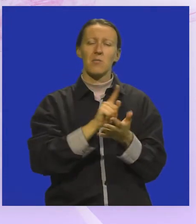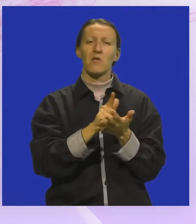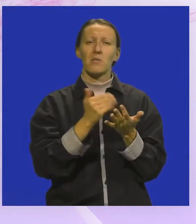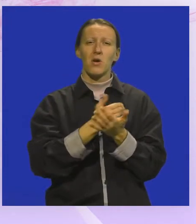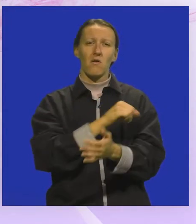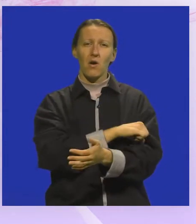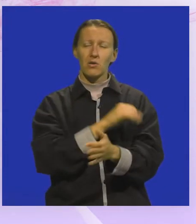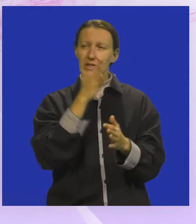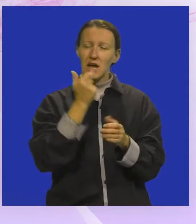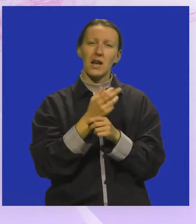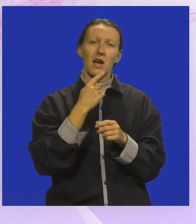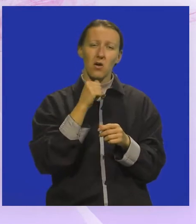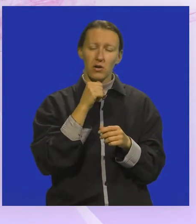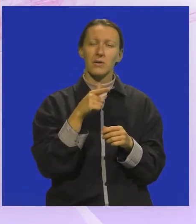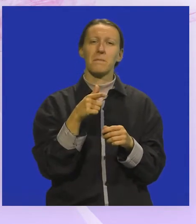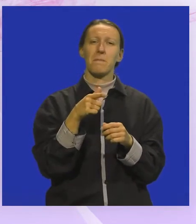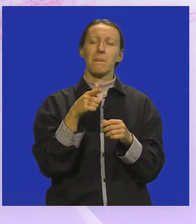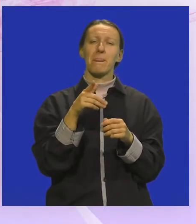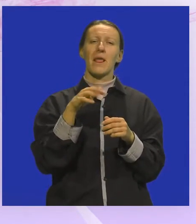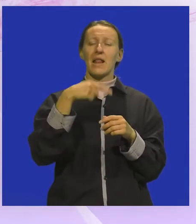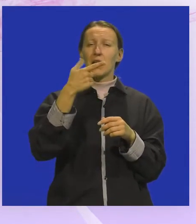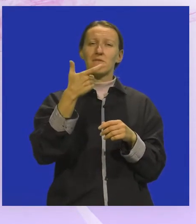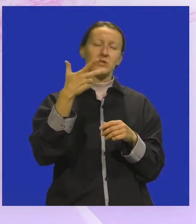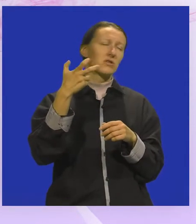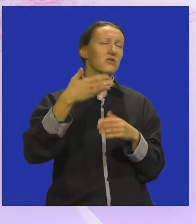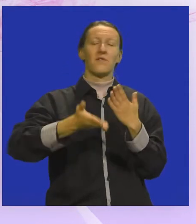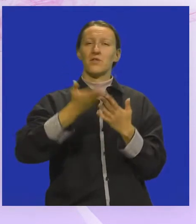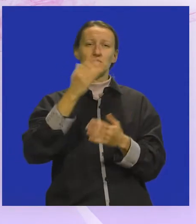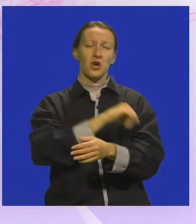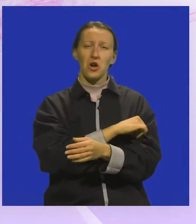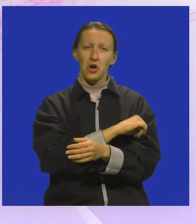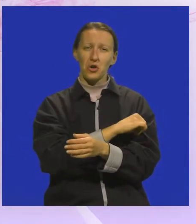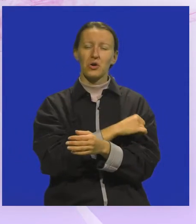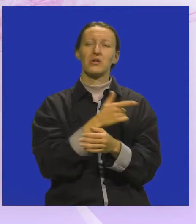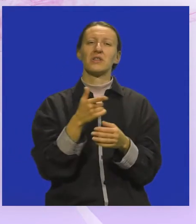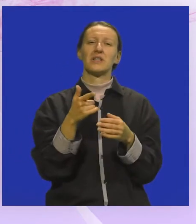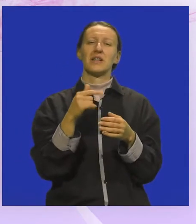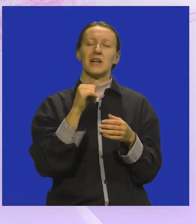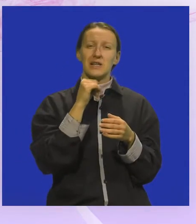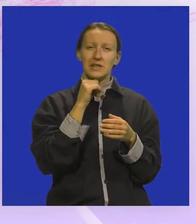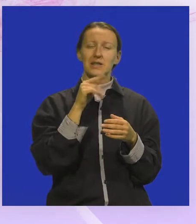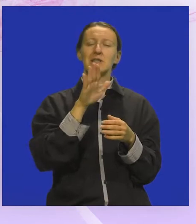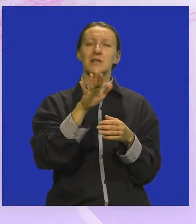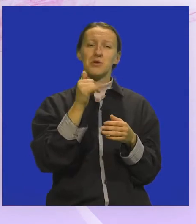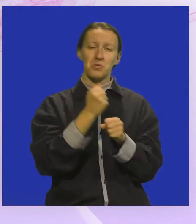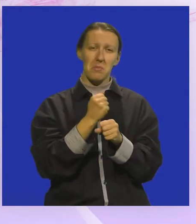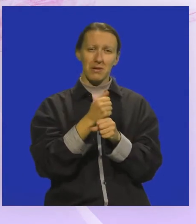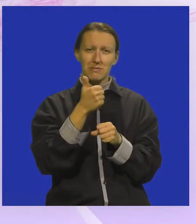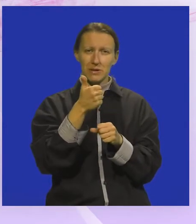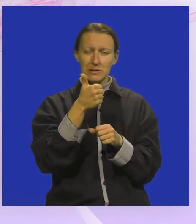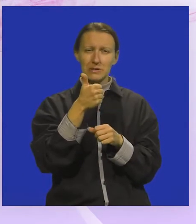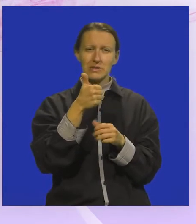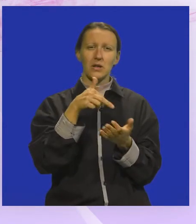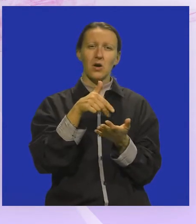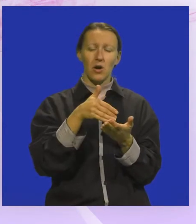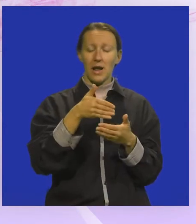novogodišnjih blagdana, nego narednih 200, 300 i više godina i s njima ćemo znači napraviti ta jedan